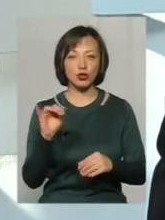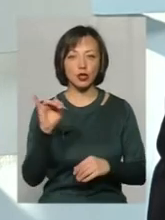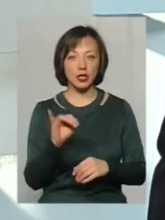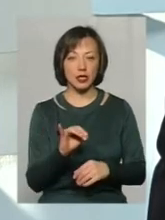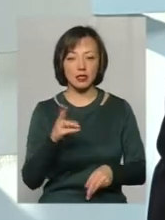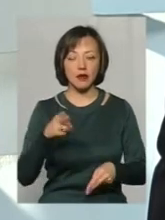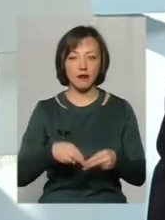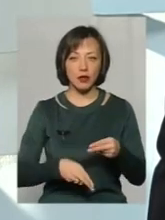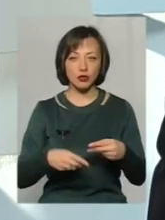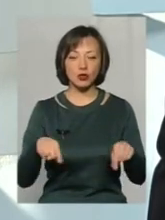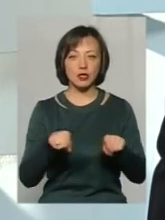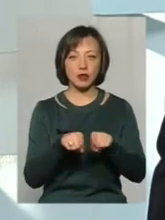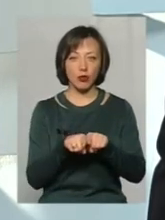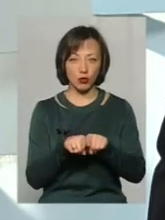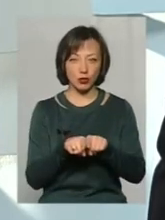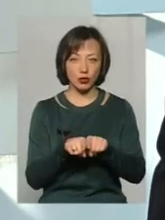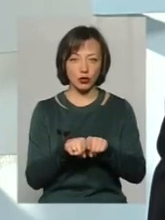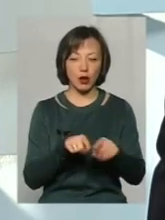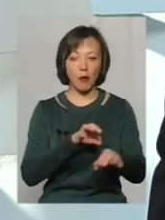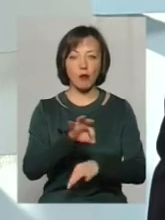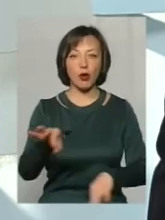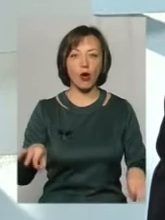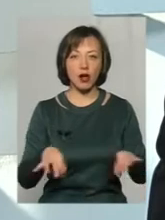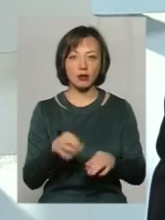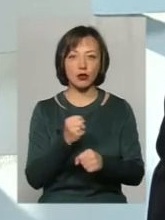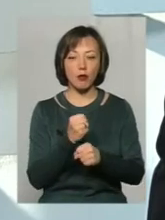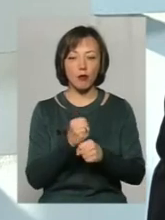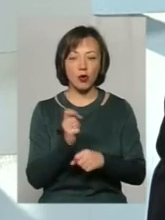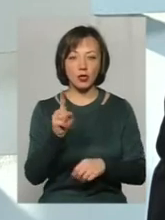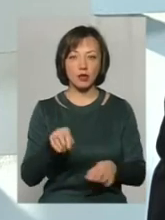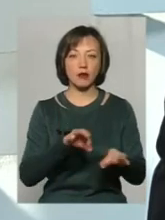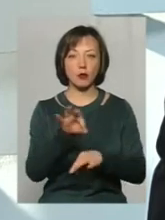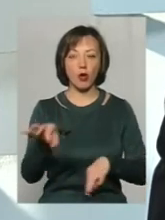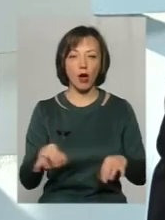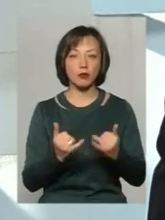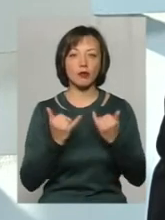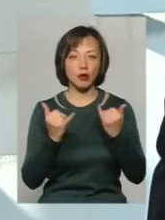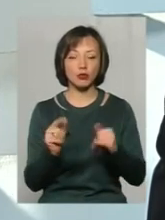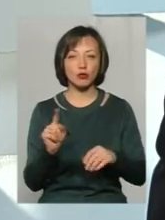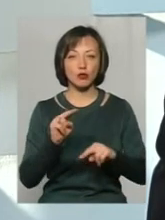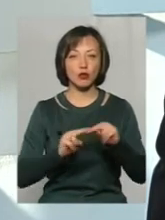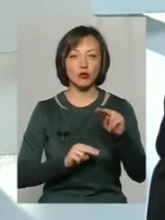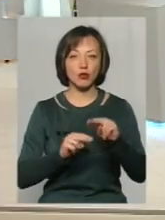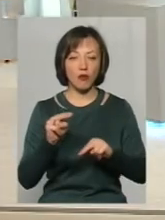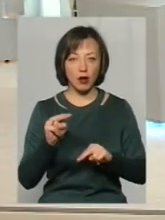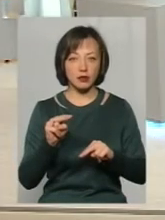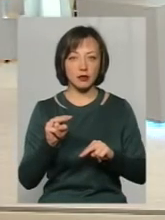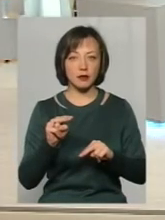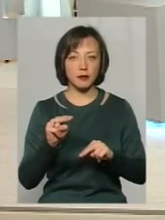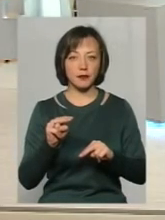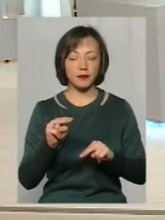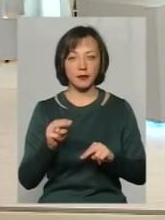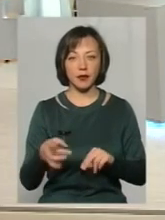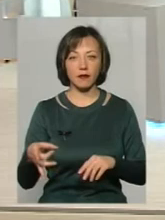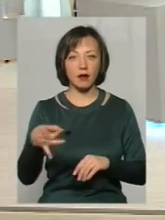завершується також робота над проєктом, для того, щоб побудувати в